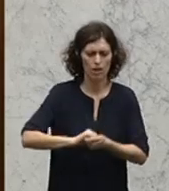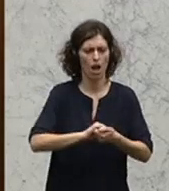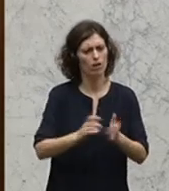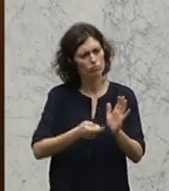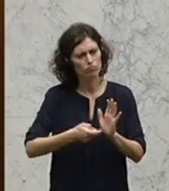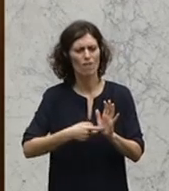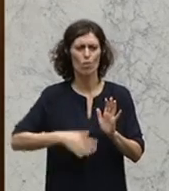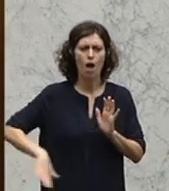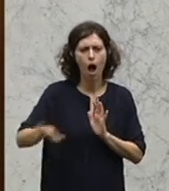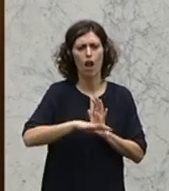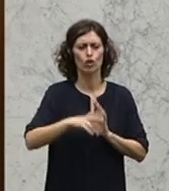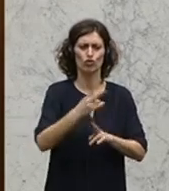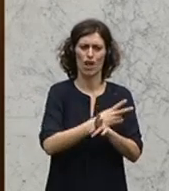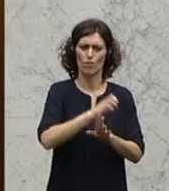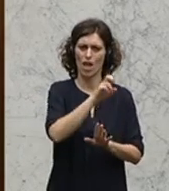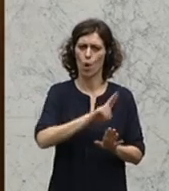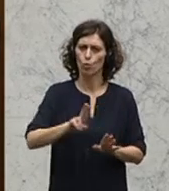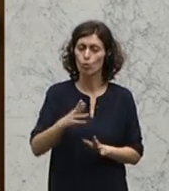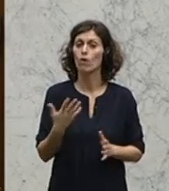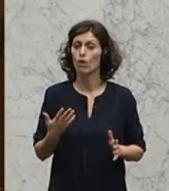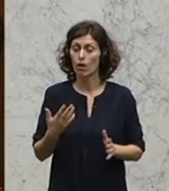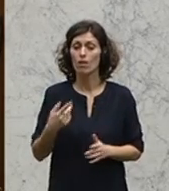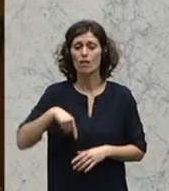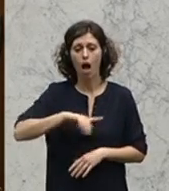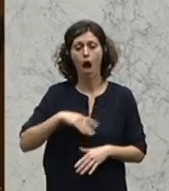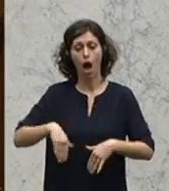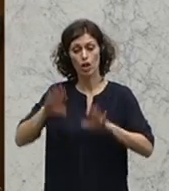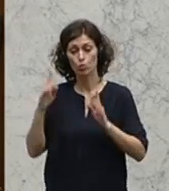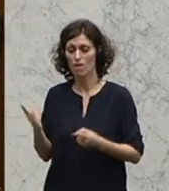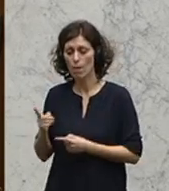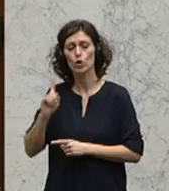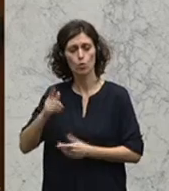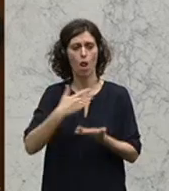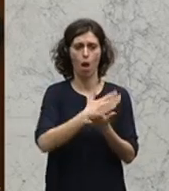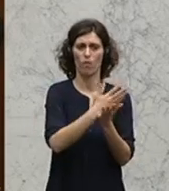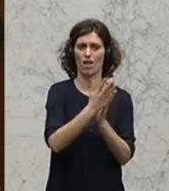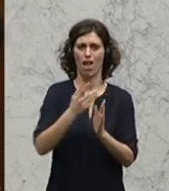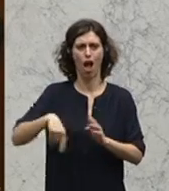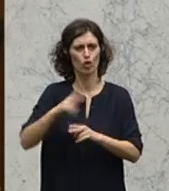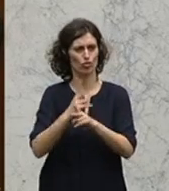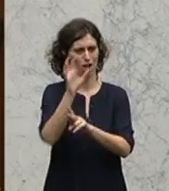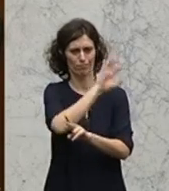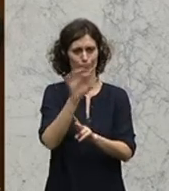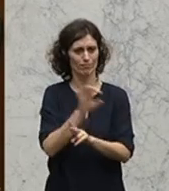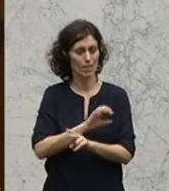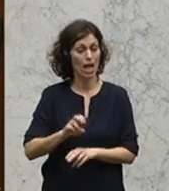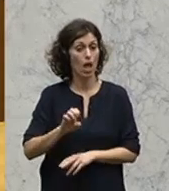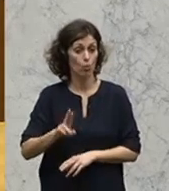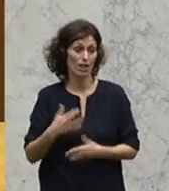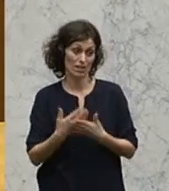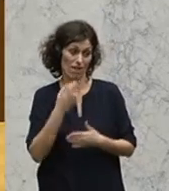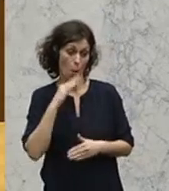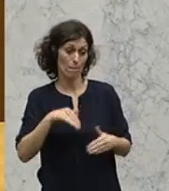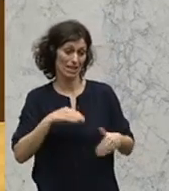Union, dass wir einfach die Asylwerberinnen auf alle Staaten aufteilen können und deswegen noch einmal und Frau Ministerin wirklich an Sie